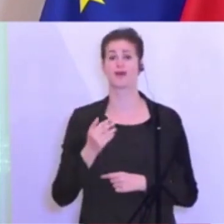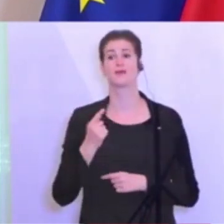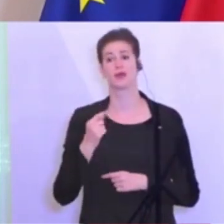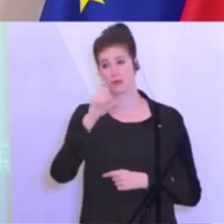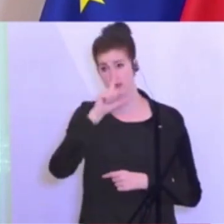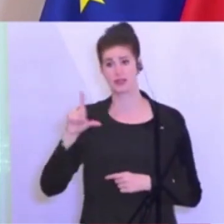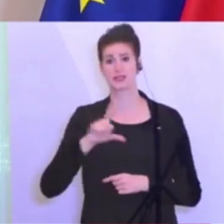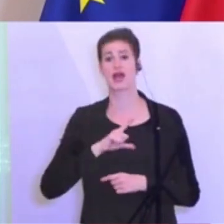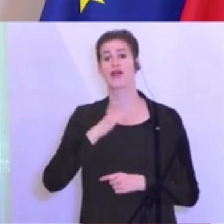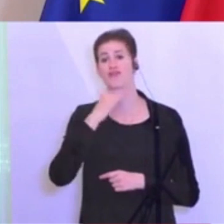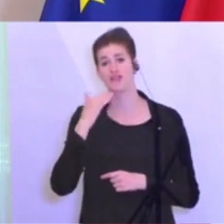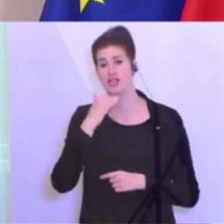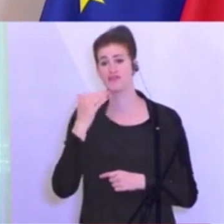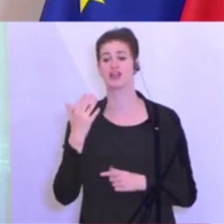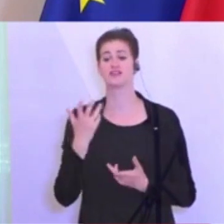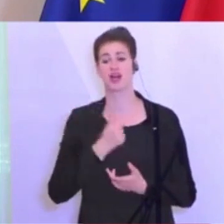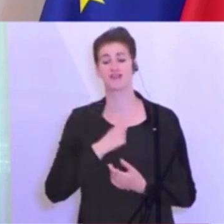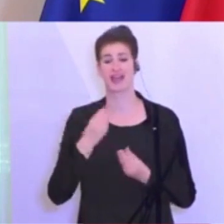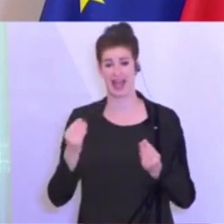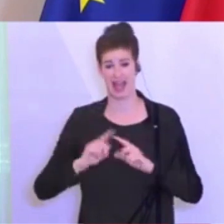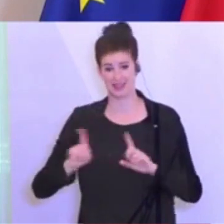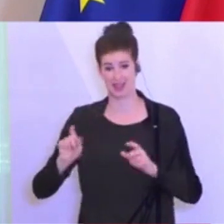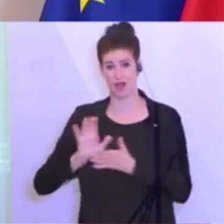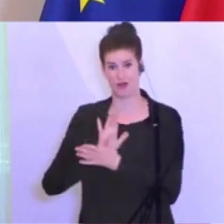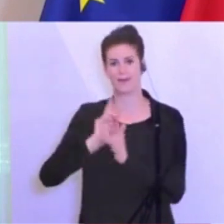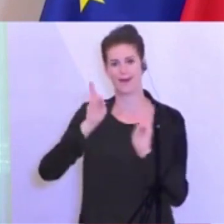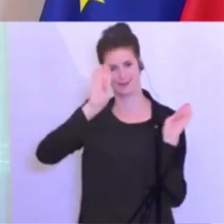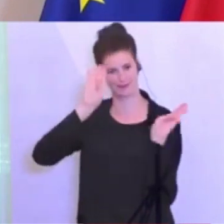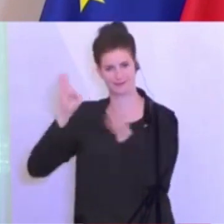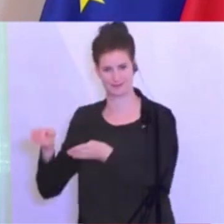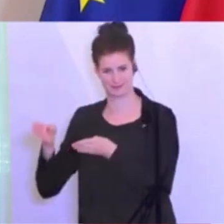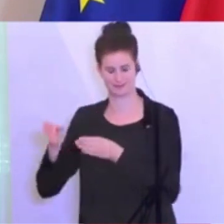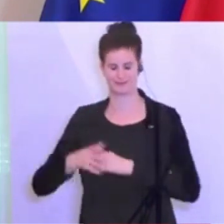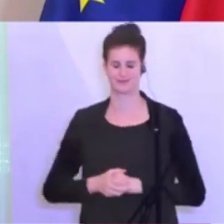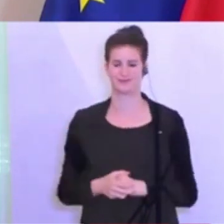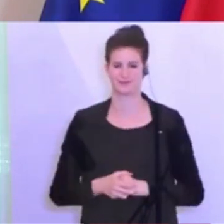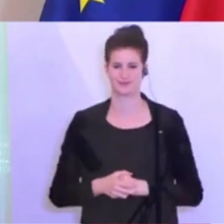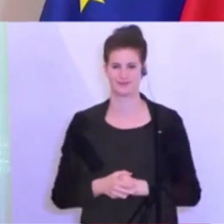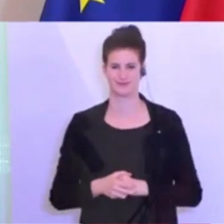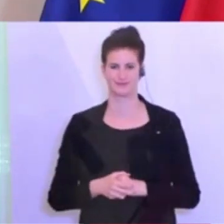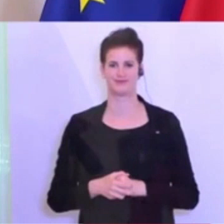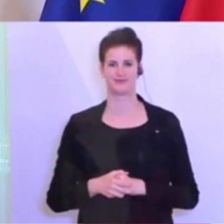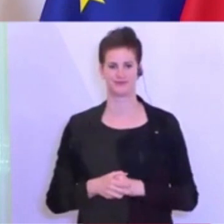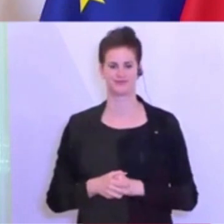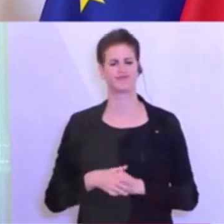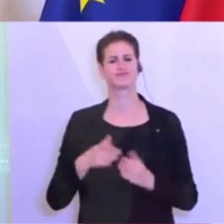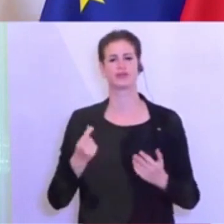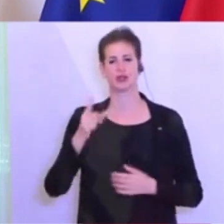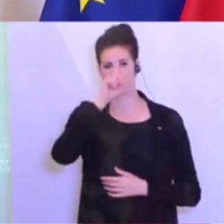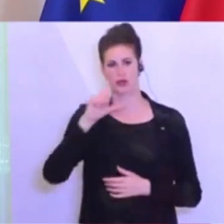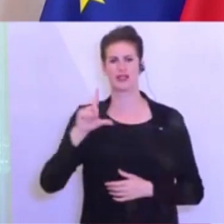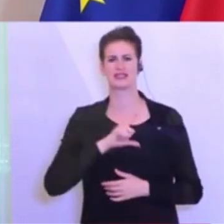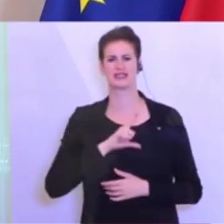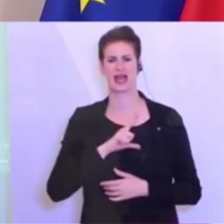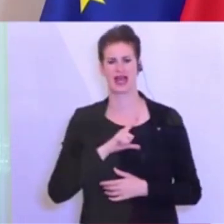gut als möglich zusätzlich zu den Coronavirus-Aufgaben auch widmen konnte. Was meine ich damit, dass die Polizei weiterhin